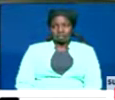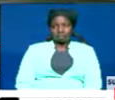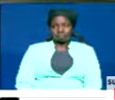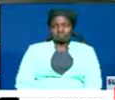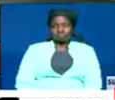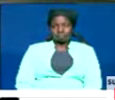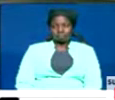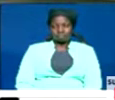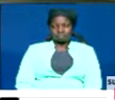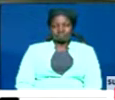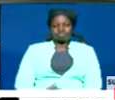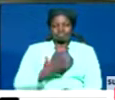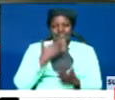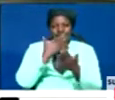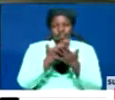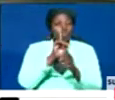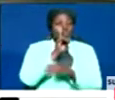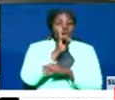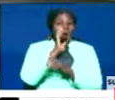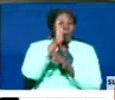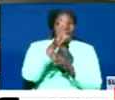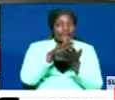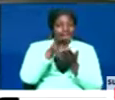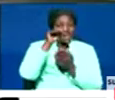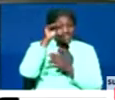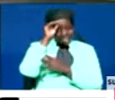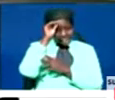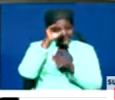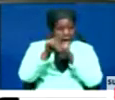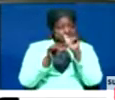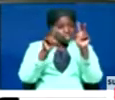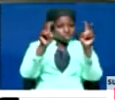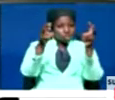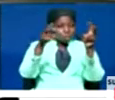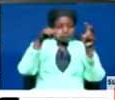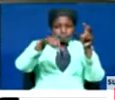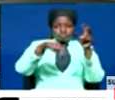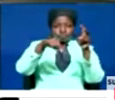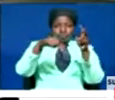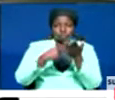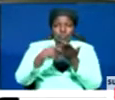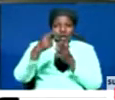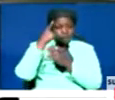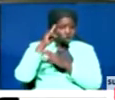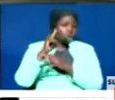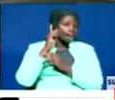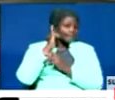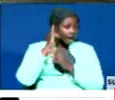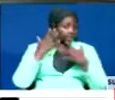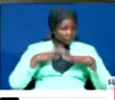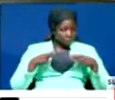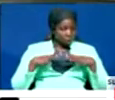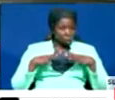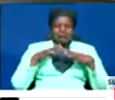Shukran sana Kesho tutakotu kijifunza mada ya wiki hii ya watu wasiukua na wezo wakusikia Ni